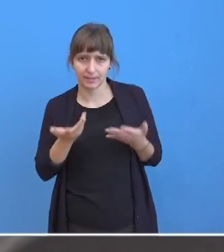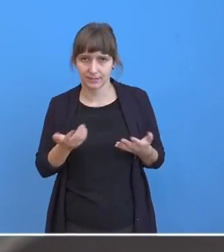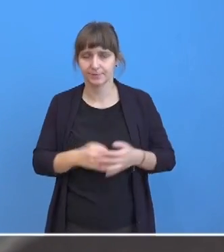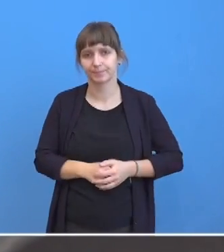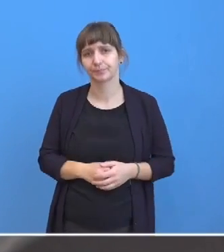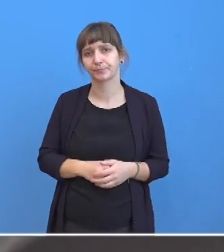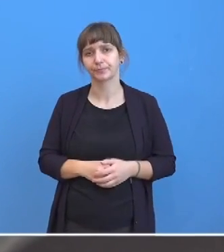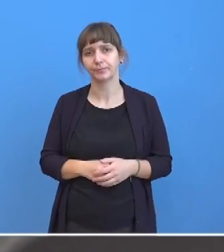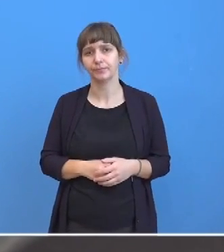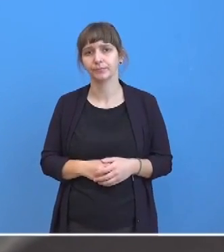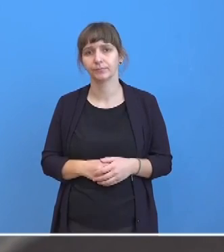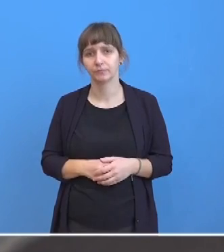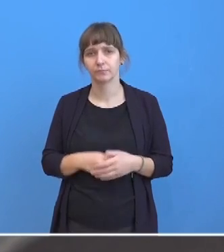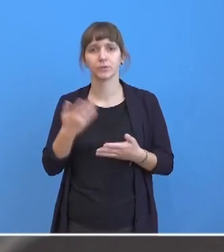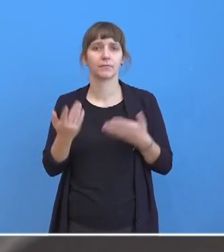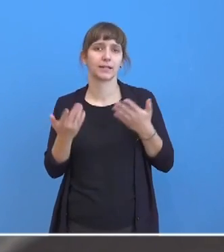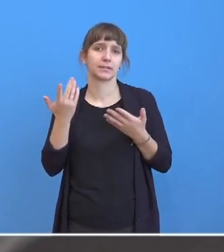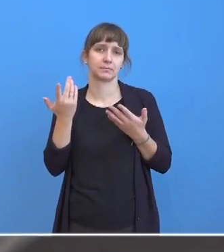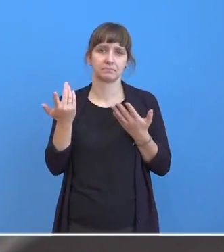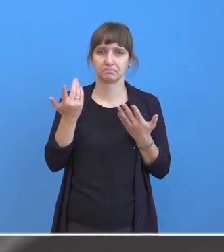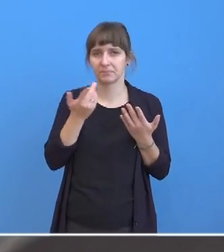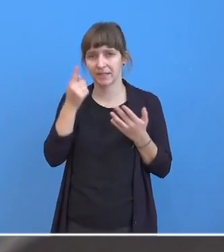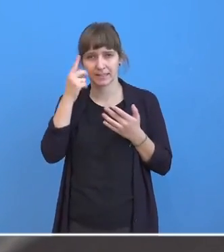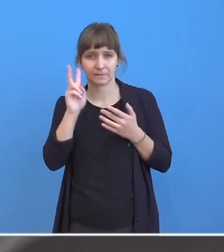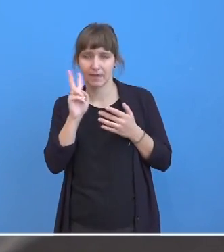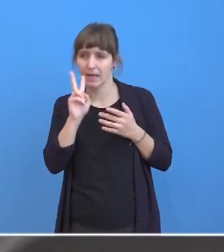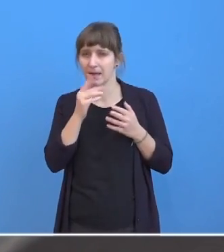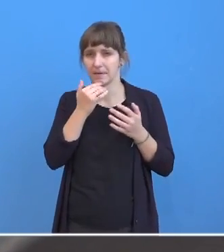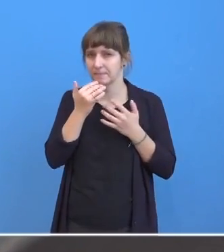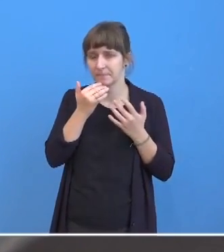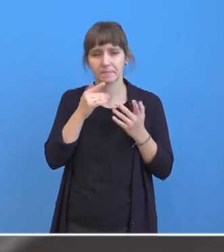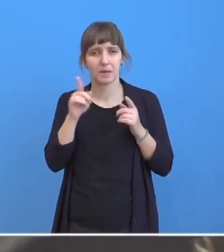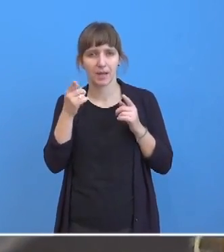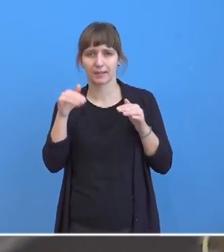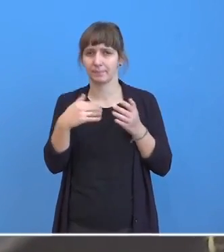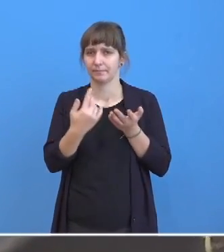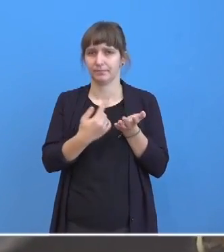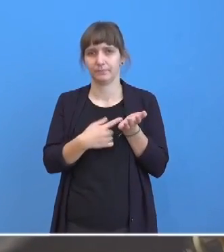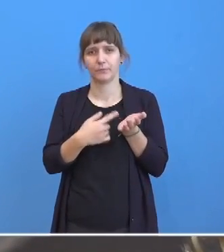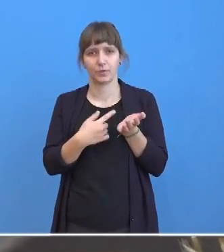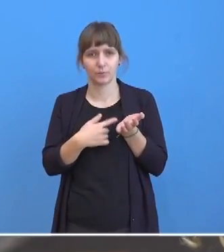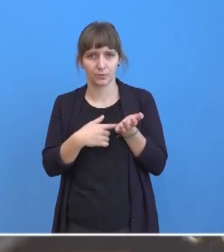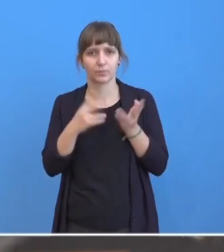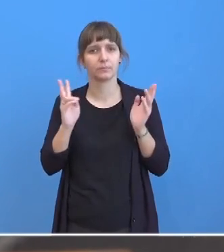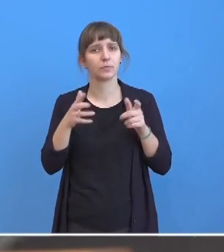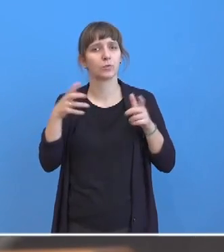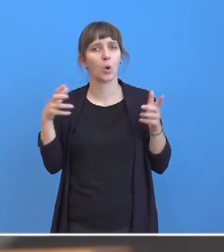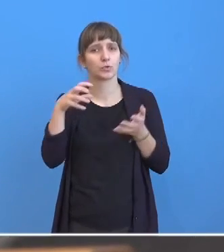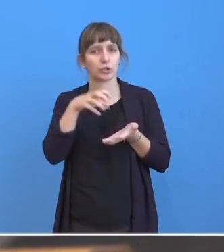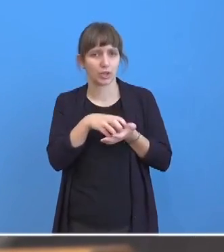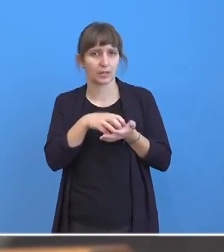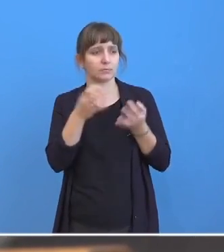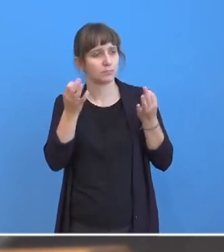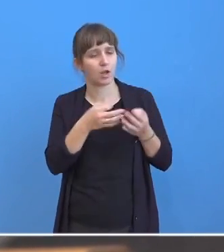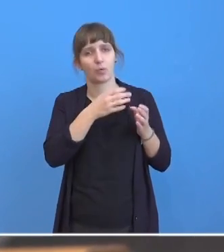vielleicht ans BMG, oder ich weiß nicht genau, bei wem es liegt. Es steht die Forderung im Raum, dass speziell Großstädte mehr Unterstützung